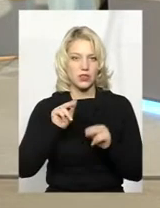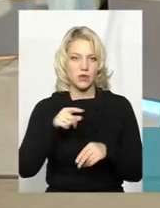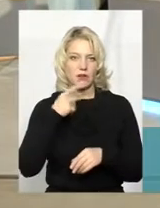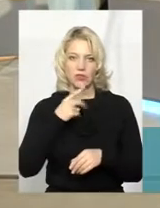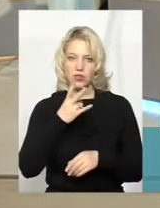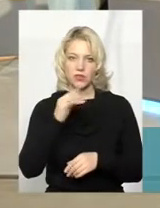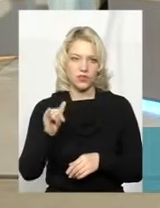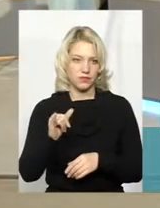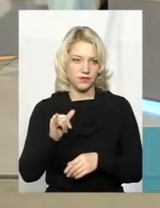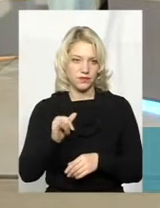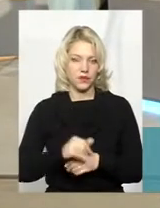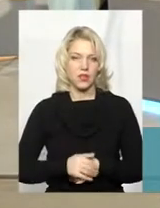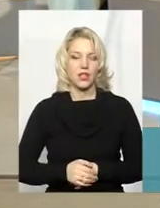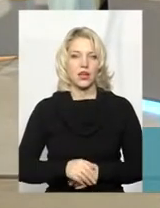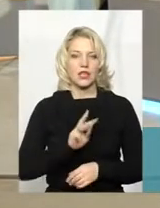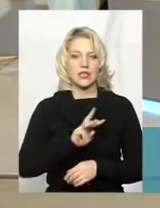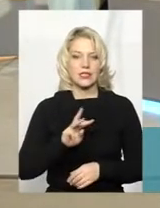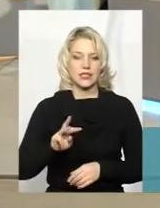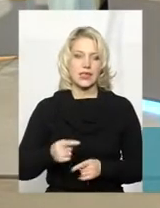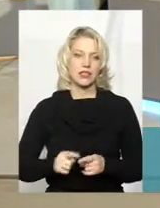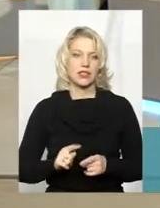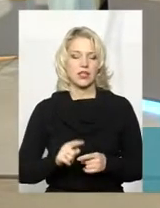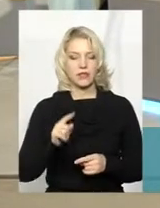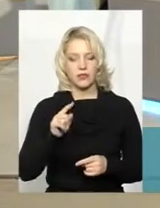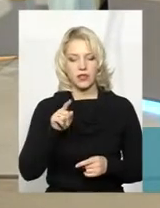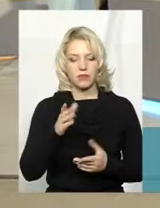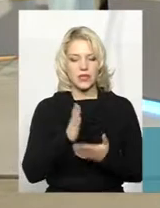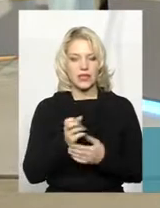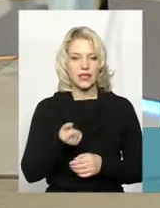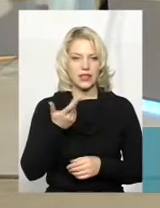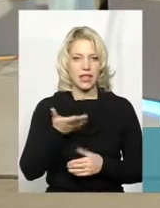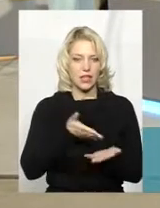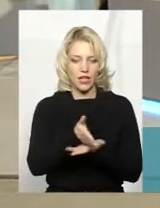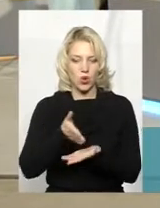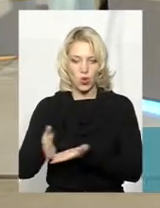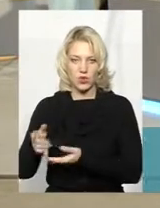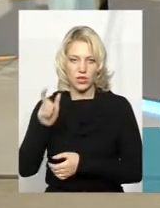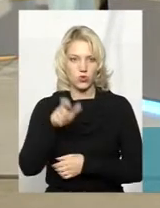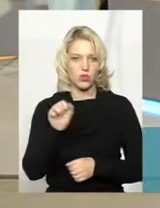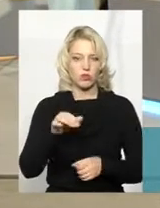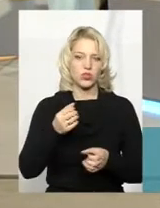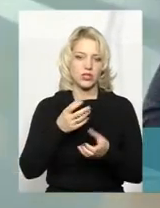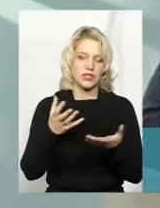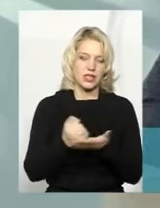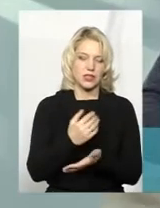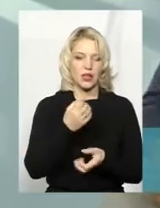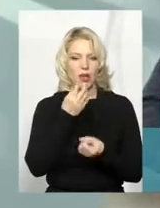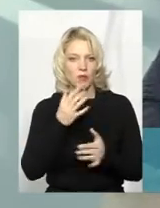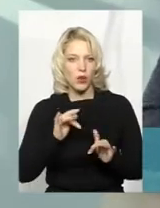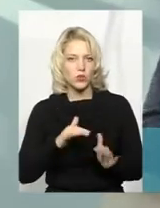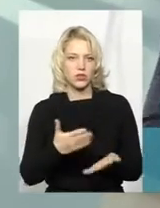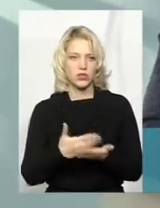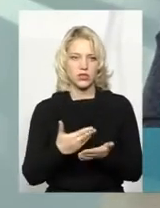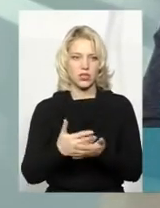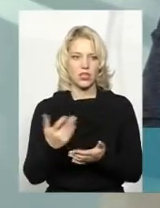ні. Сайт поділений на кілька розділів і людина може знайти себе. Якщо вона хоче якесь благодійництвом зайнятися, чи вона хоче щось